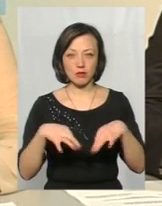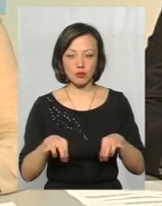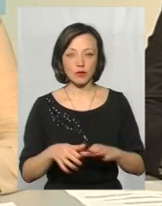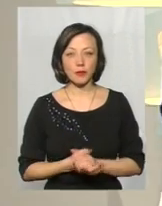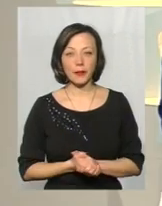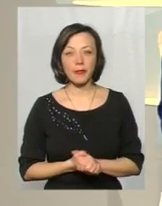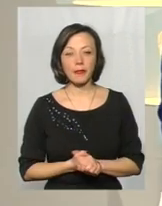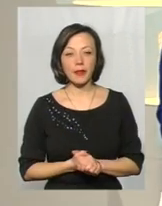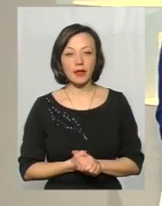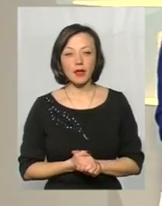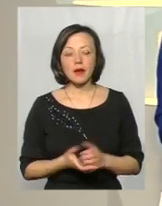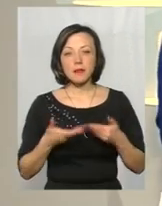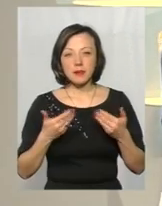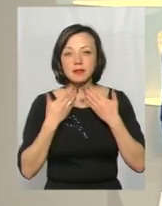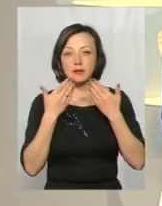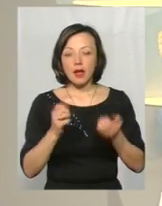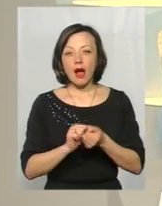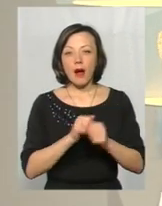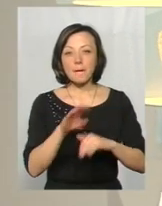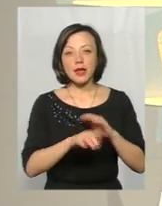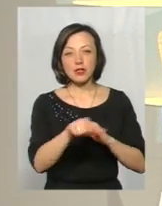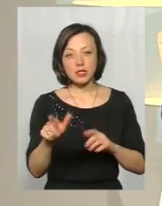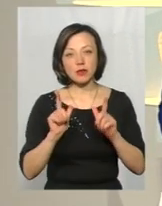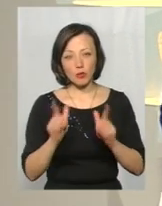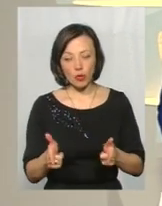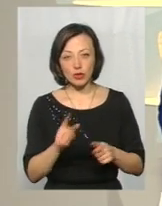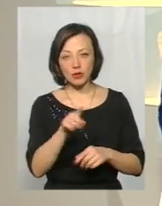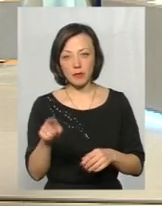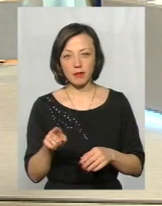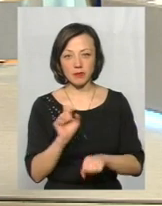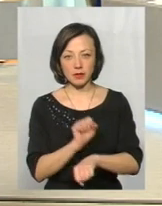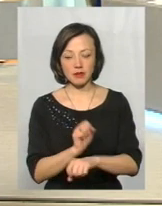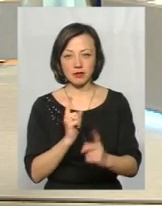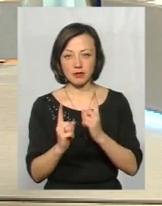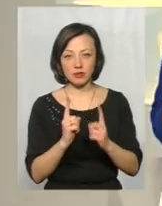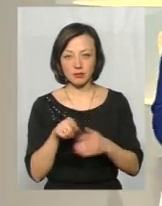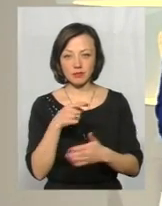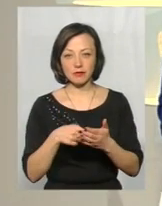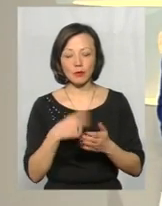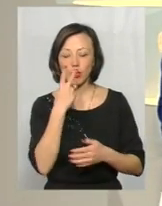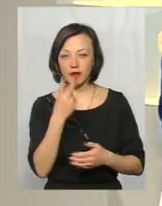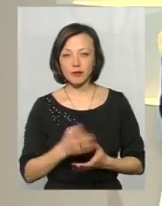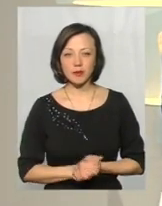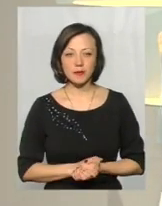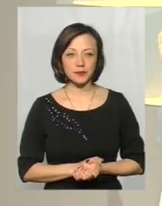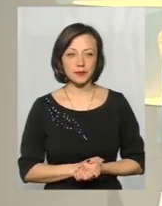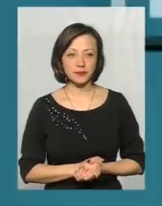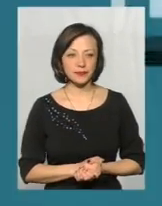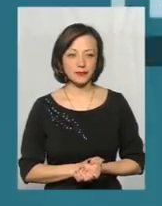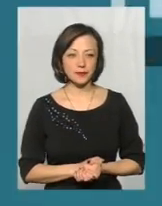До речі, пане Сергій, ми запитали і в Кам'янчан самих, а погодились вони, щоб там не було проїжджої зони? Давайте подивимося це у сюжеті.